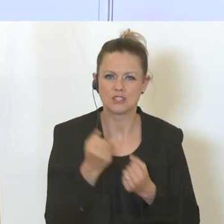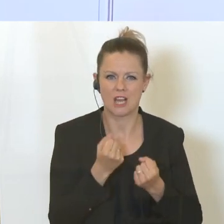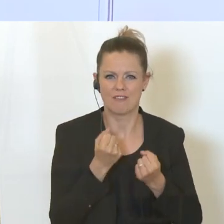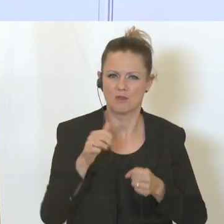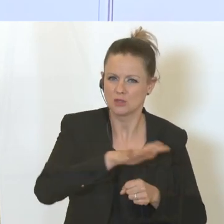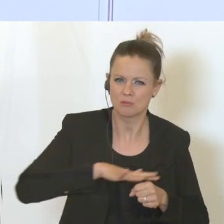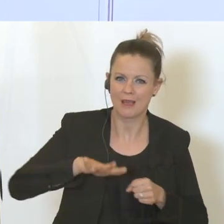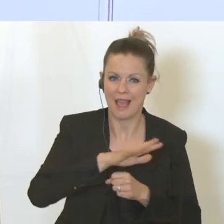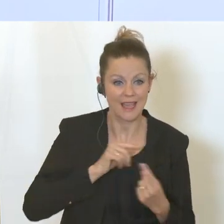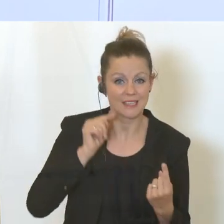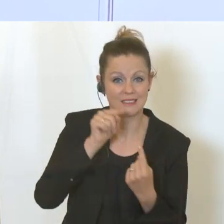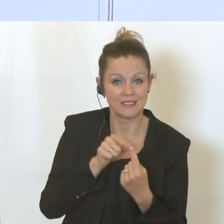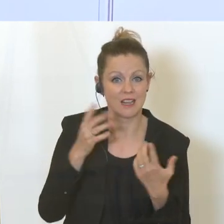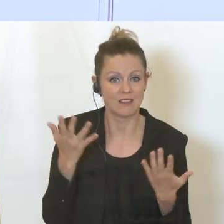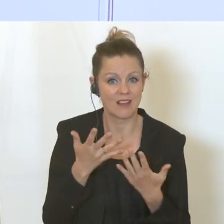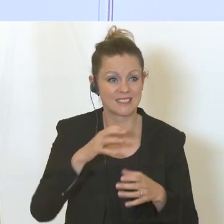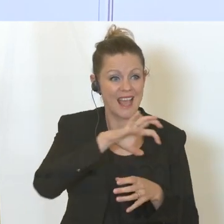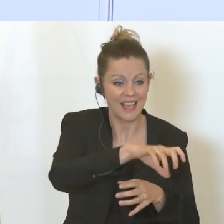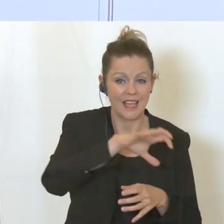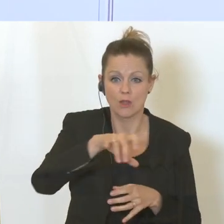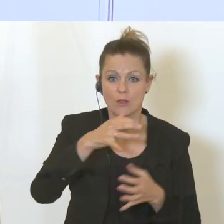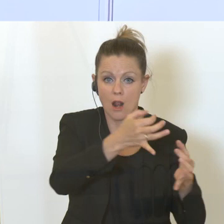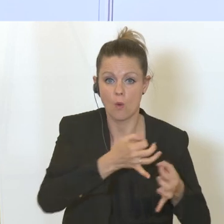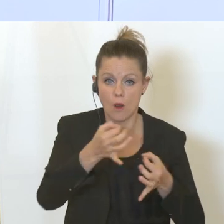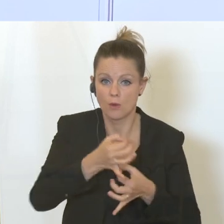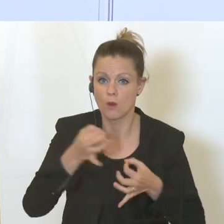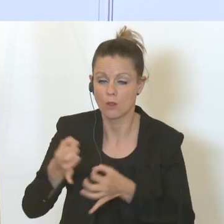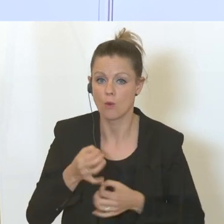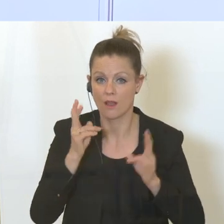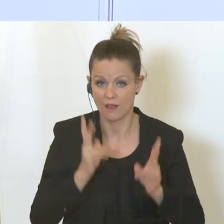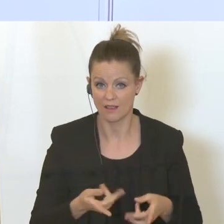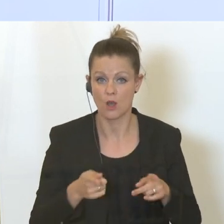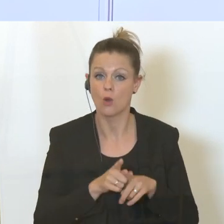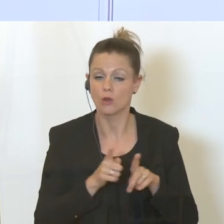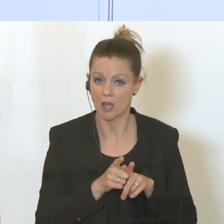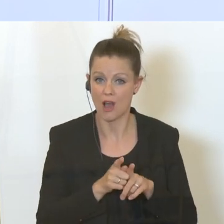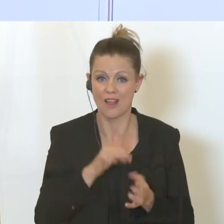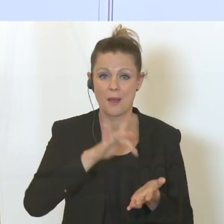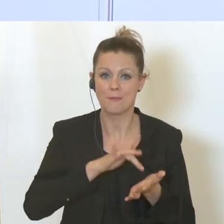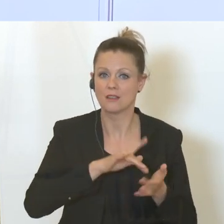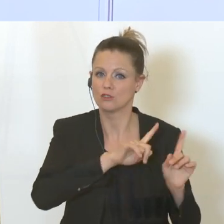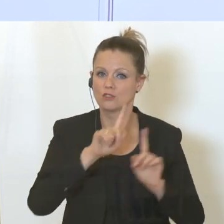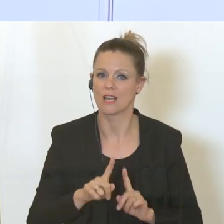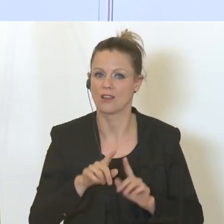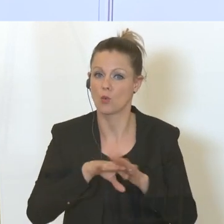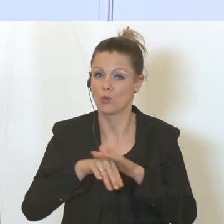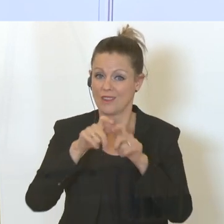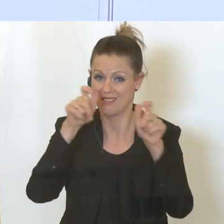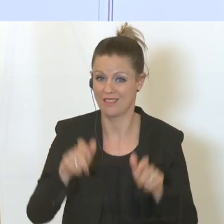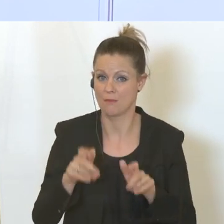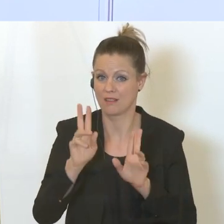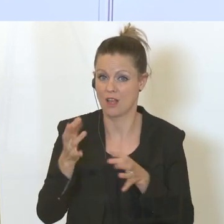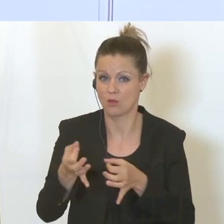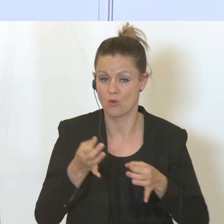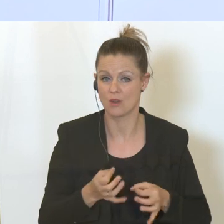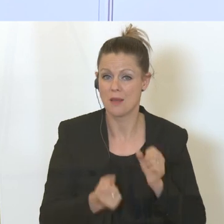auszurichten, dass wir regional beschaffen und dass wir von mittelständischen Unternehmen beschaffen und